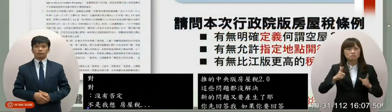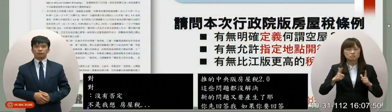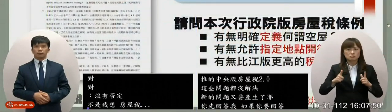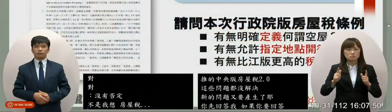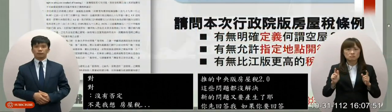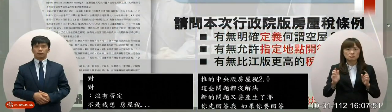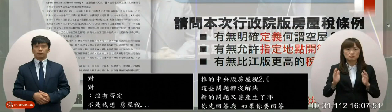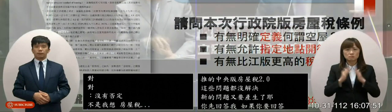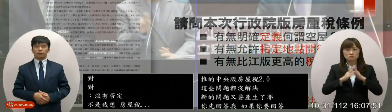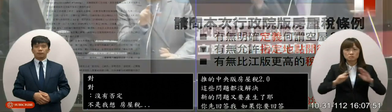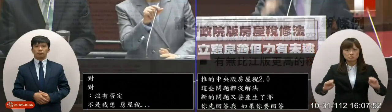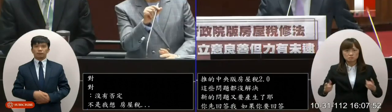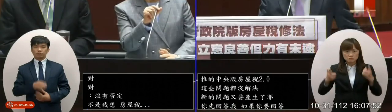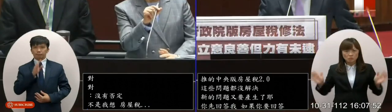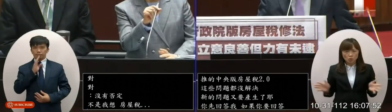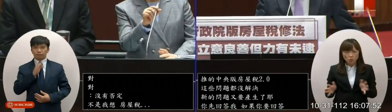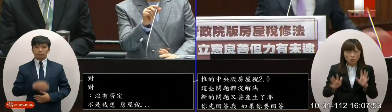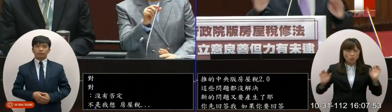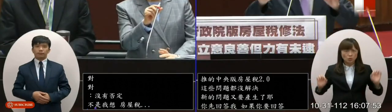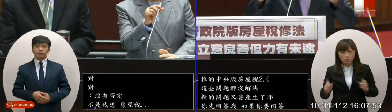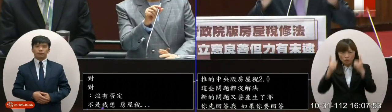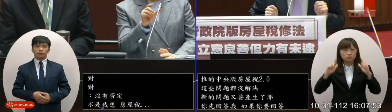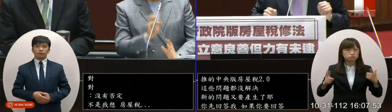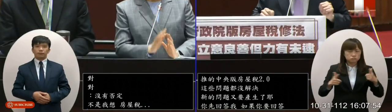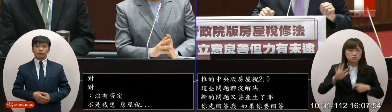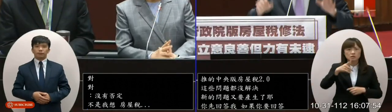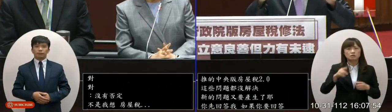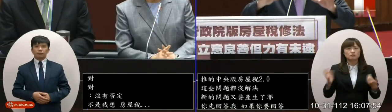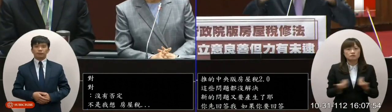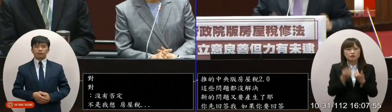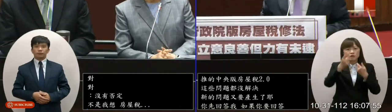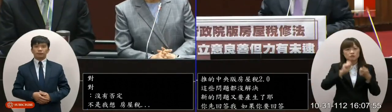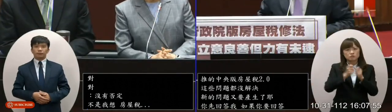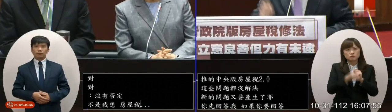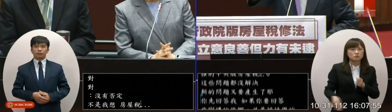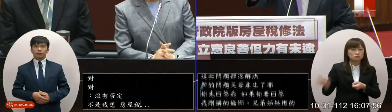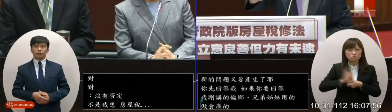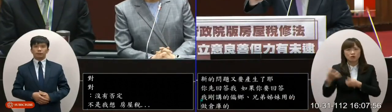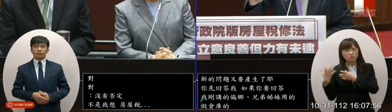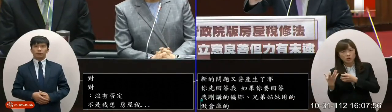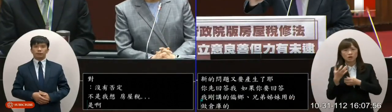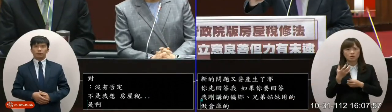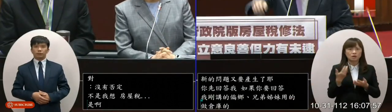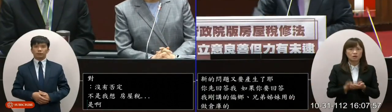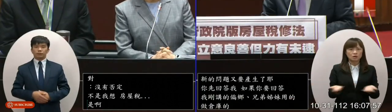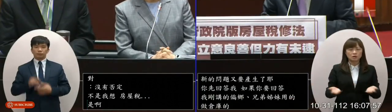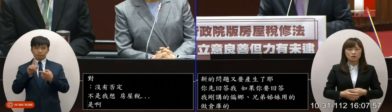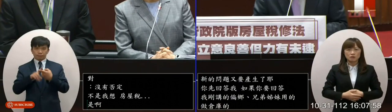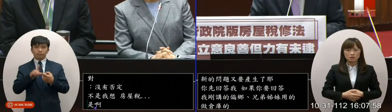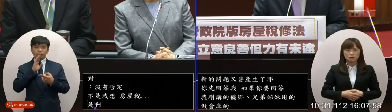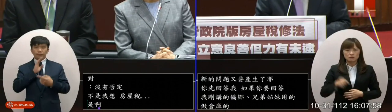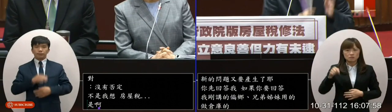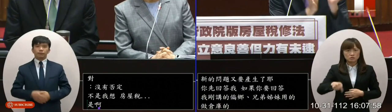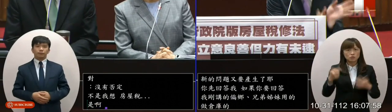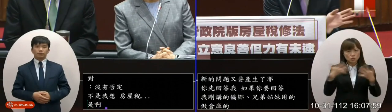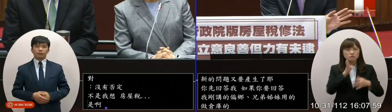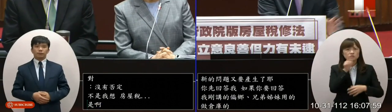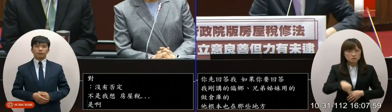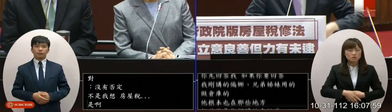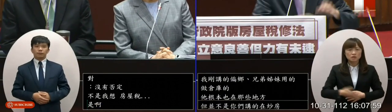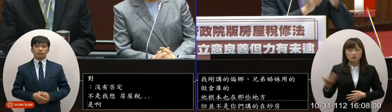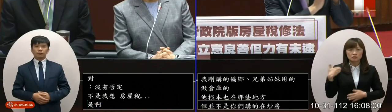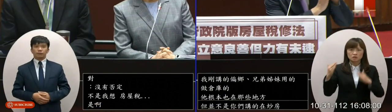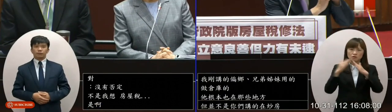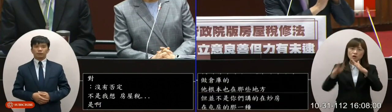在屯房的那一種被你加重啊我其實是求有求好我不是來反對的可是就點出問題過去